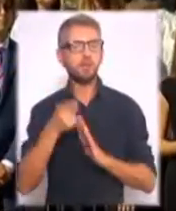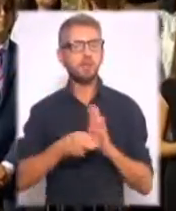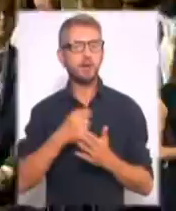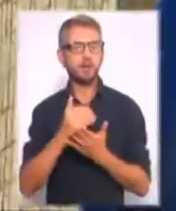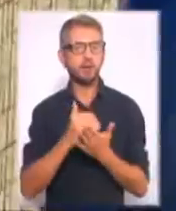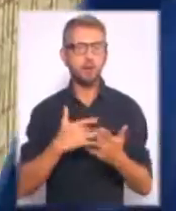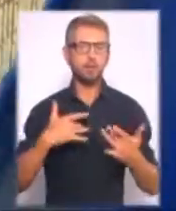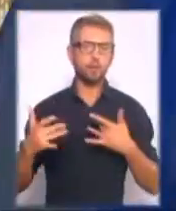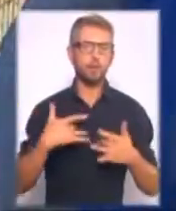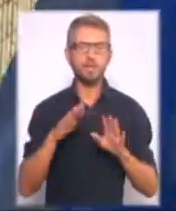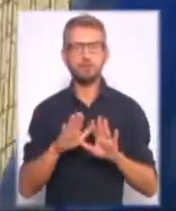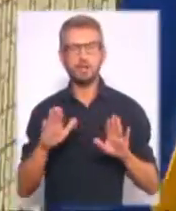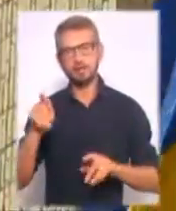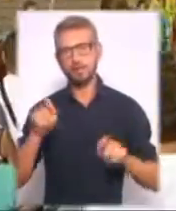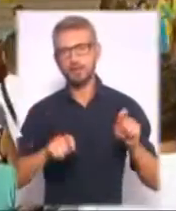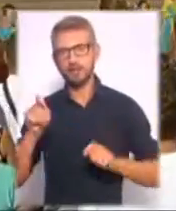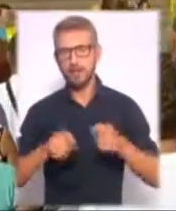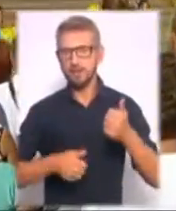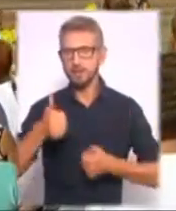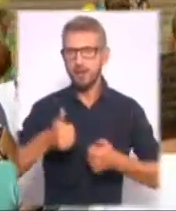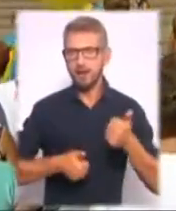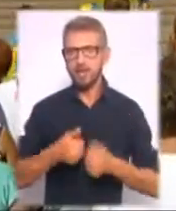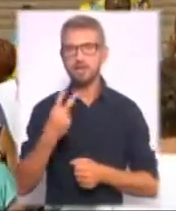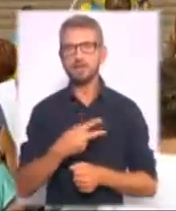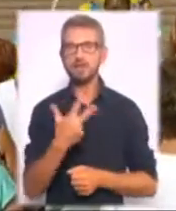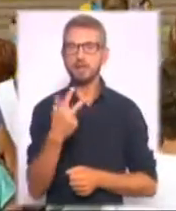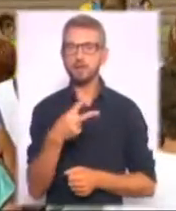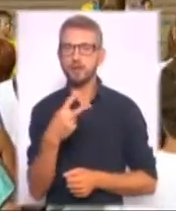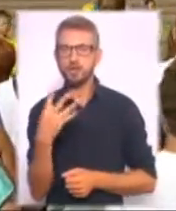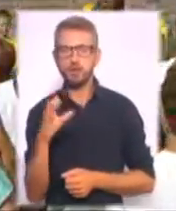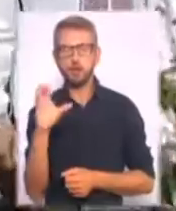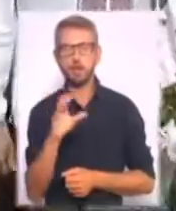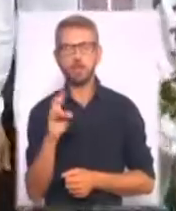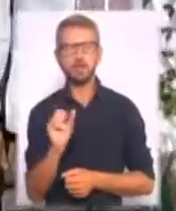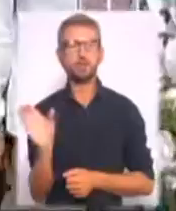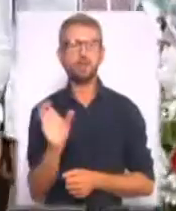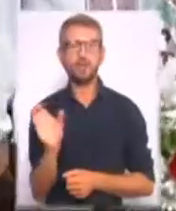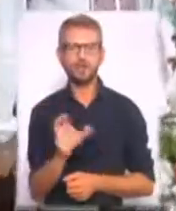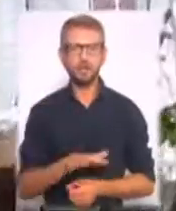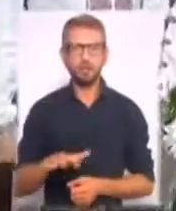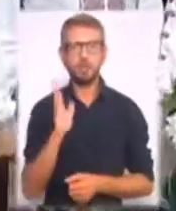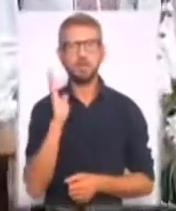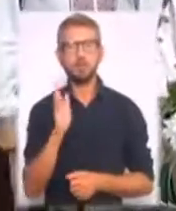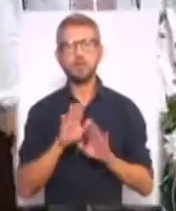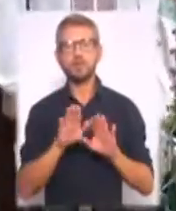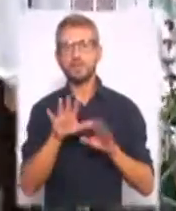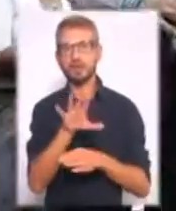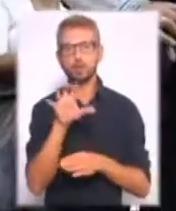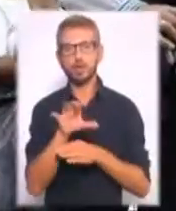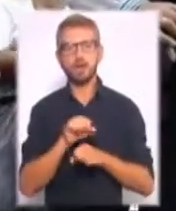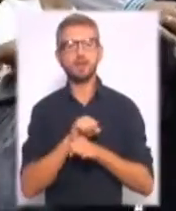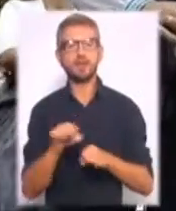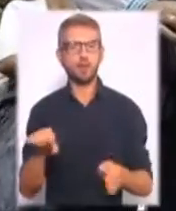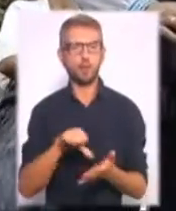концертів, виставок, фестивалів та змагань. 23-24 серпня на Софійській площі відбудеться виставка фотографій героїв АТО